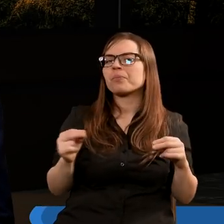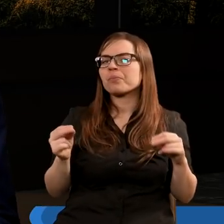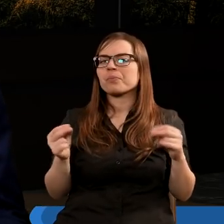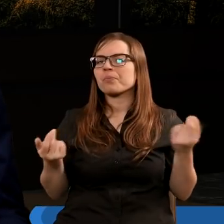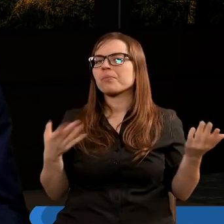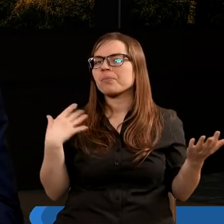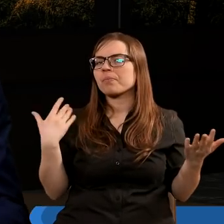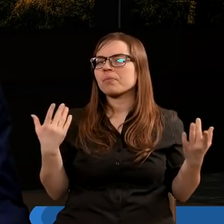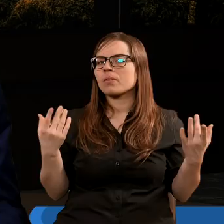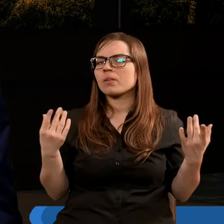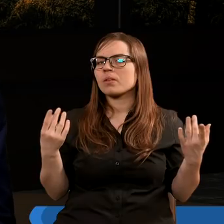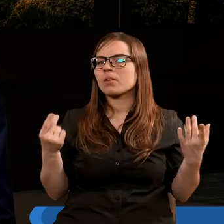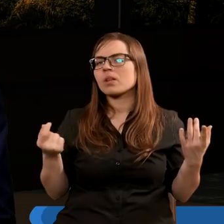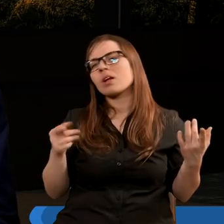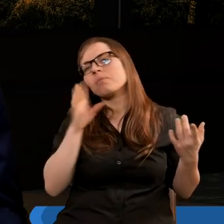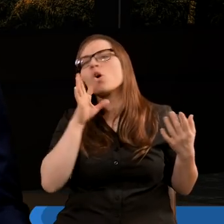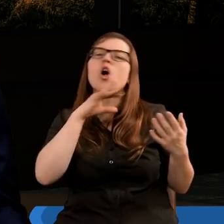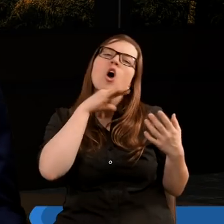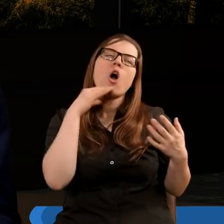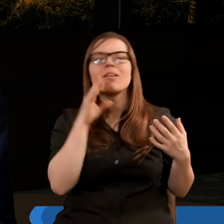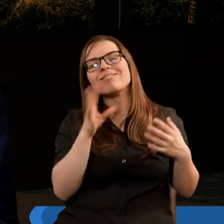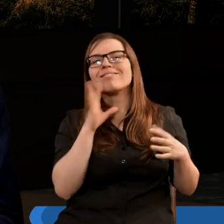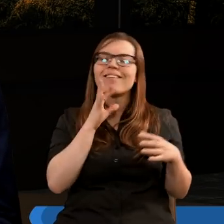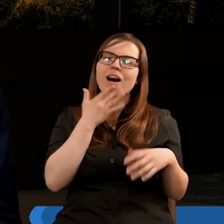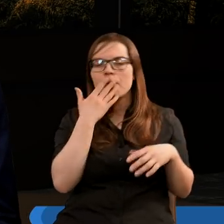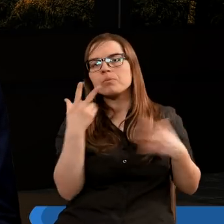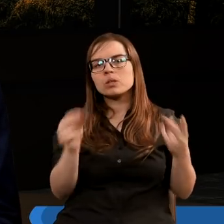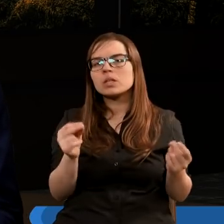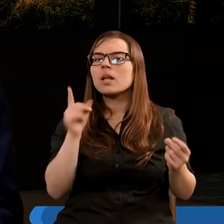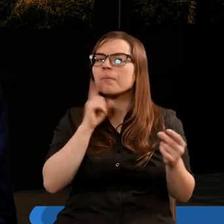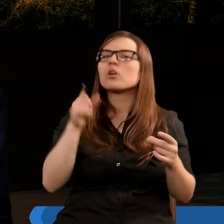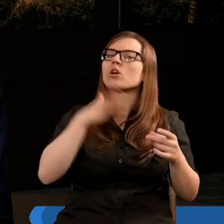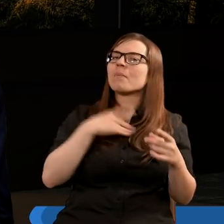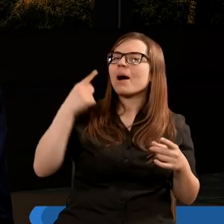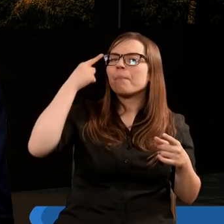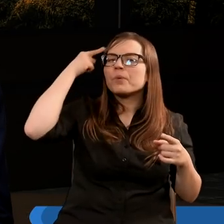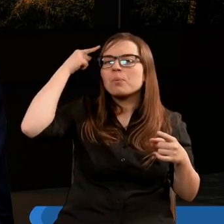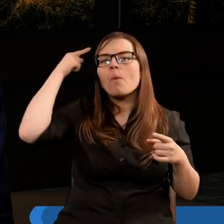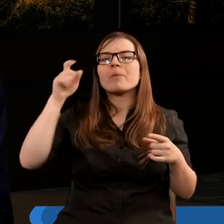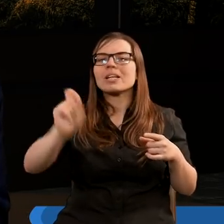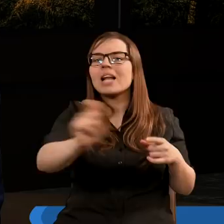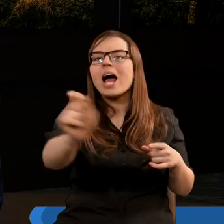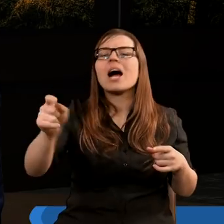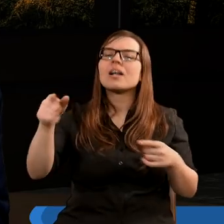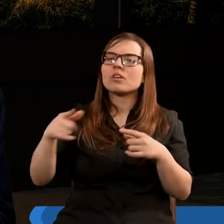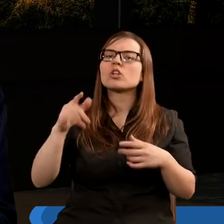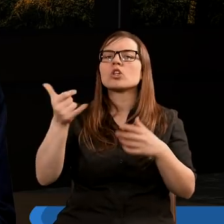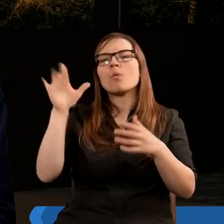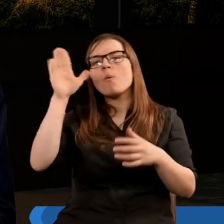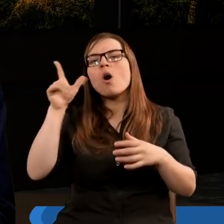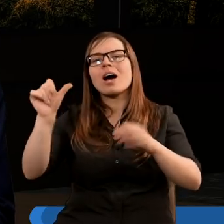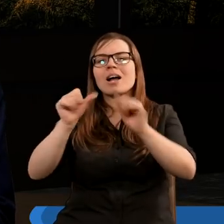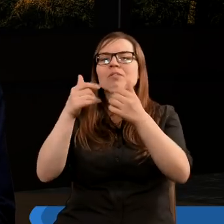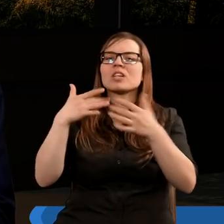po drugiej stronie tak spolaryzowane. To jest coś bardzo podobne. Ma przypominać właściwe uwielbienia Boga, ma